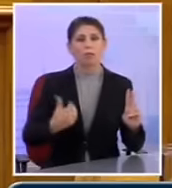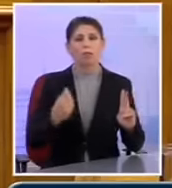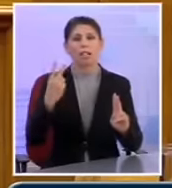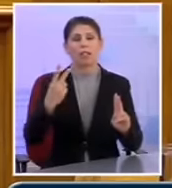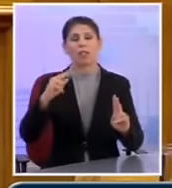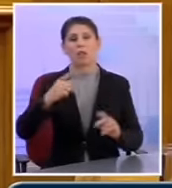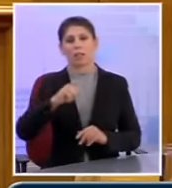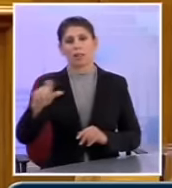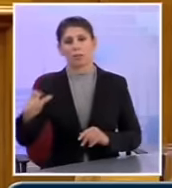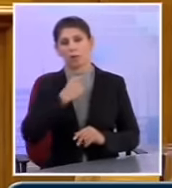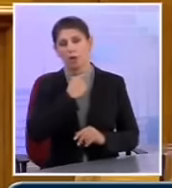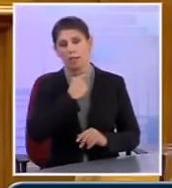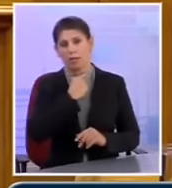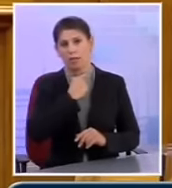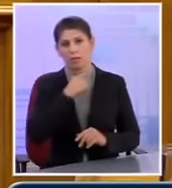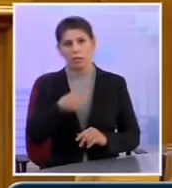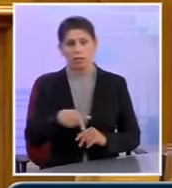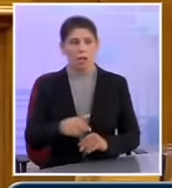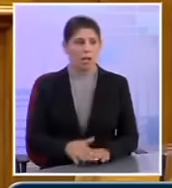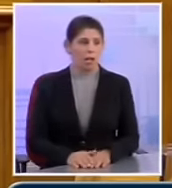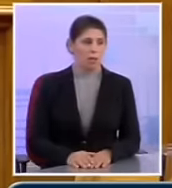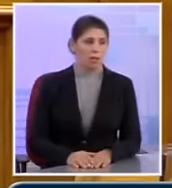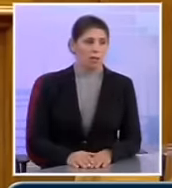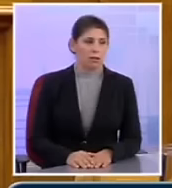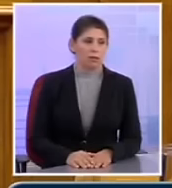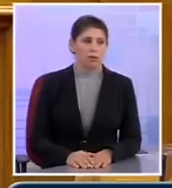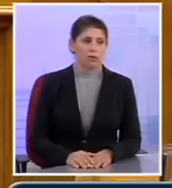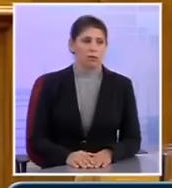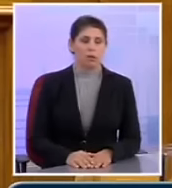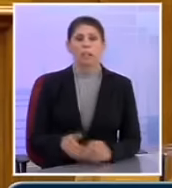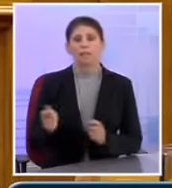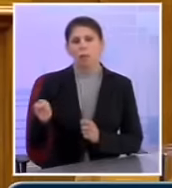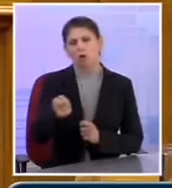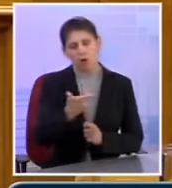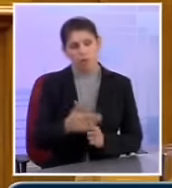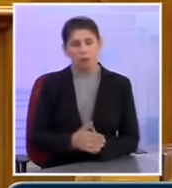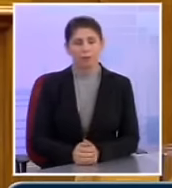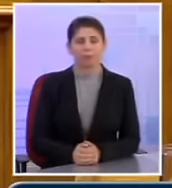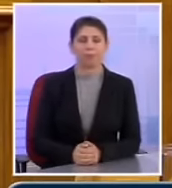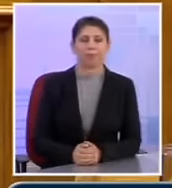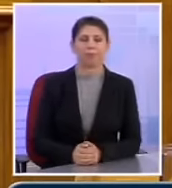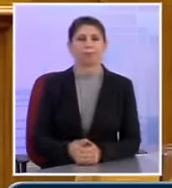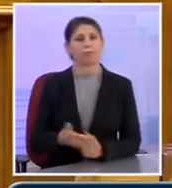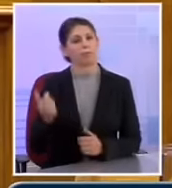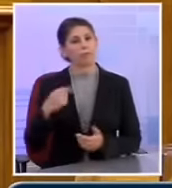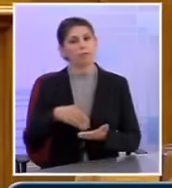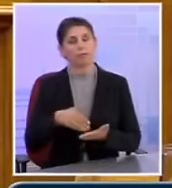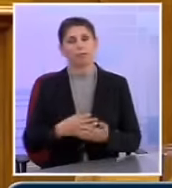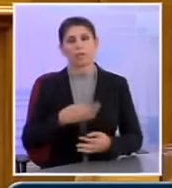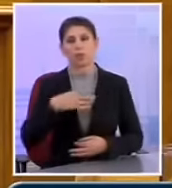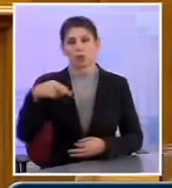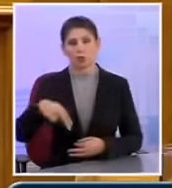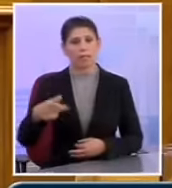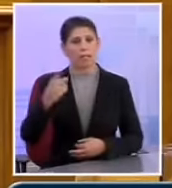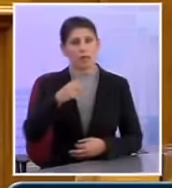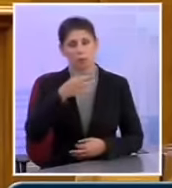δύο δις που χρειαζόμαστε για τις ληξιπρόθισμες. Να κάνω κάποιες άλλες διευκρινήσεις για τον κύριο Λοβέρδο και